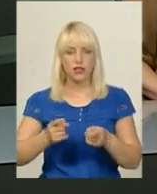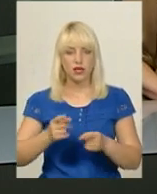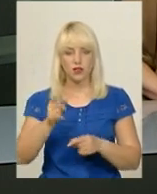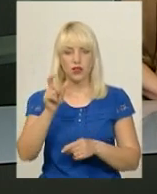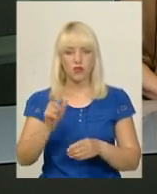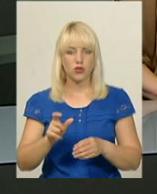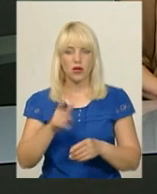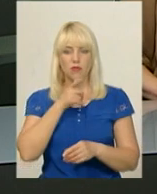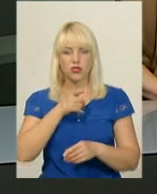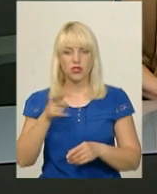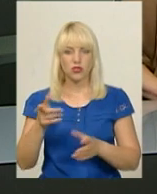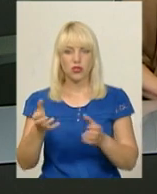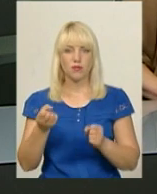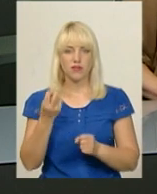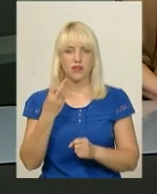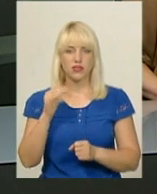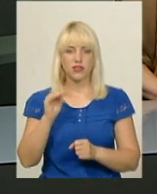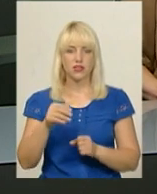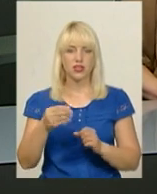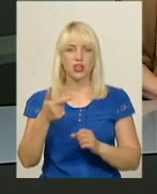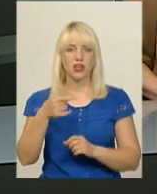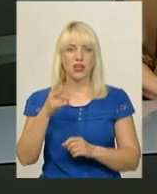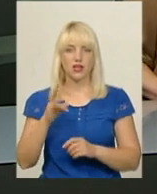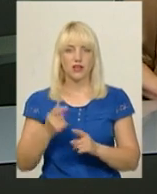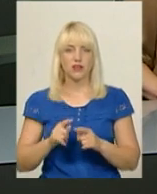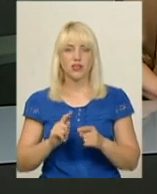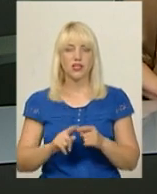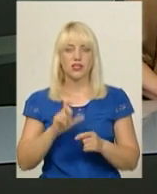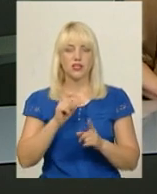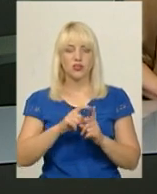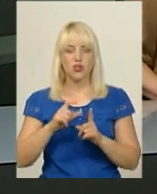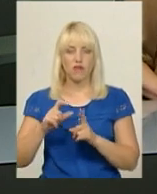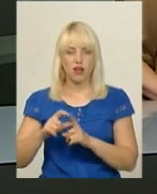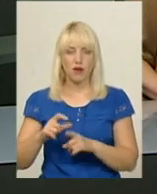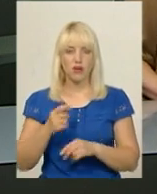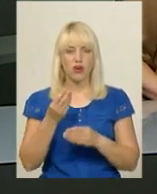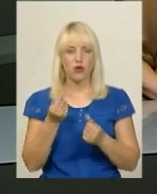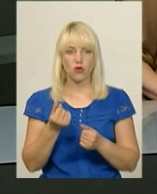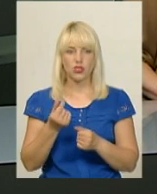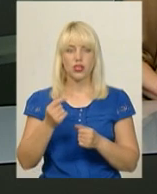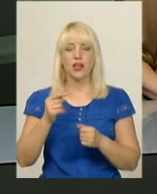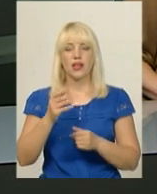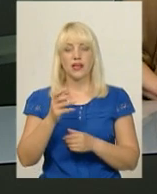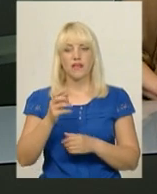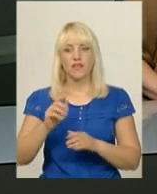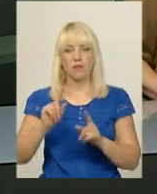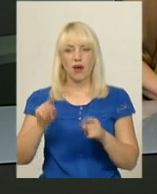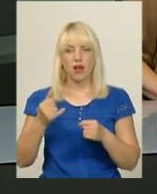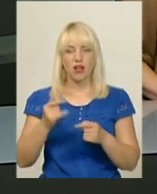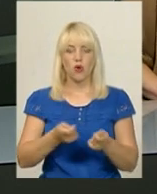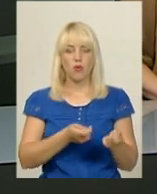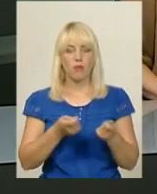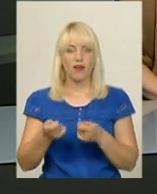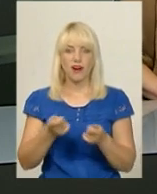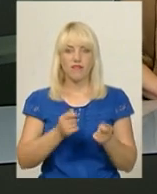час отримання ним 12 тисяч гривень. За словами Олега Павлика, гроші держслужбовець вимагав у перевізника. Обіцяв